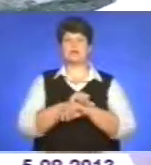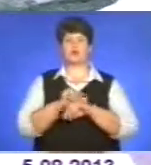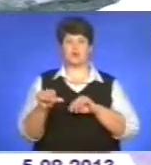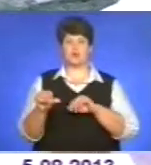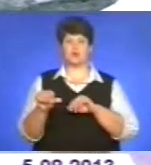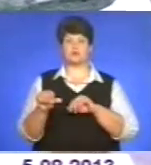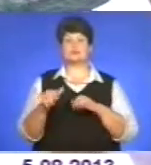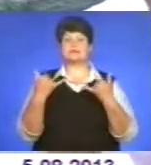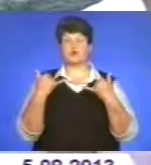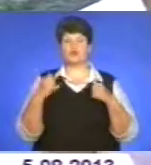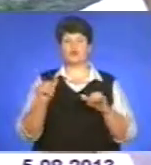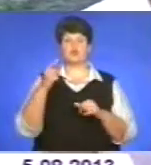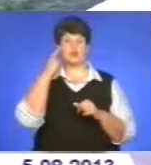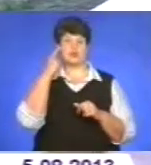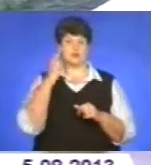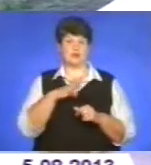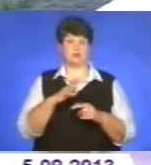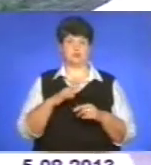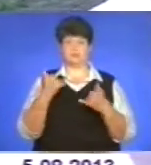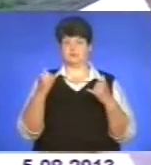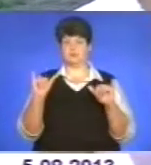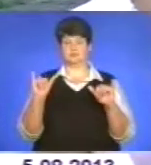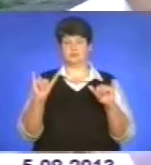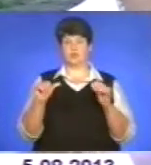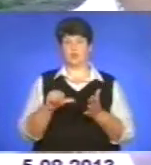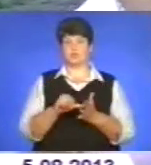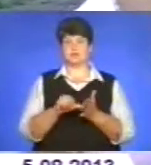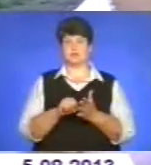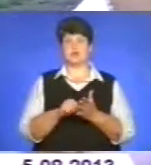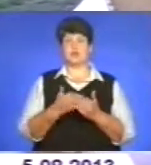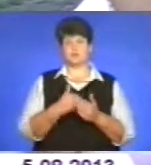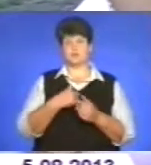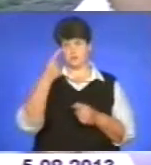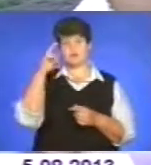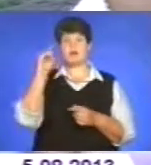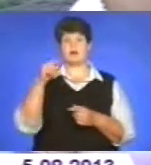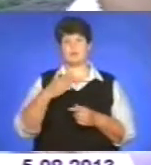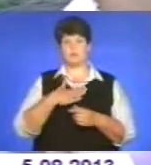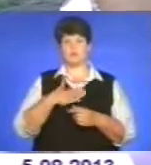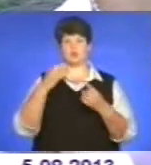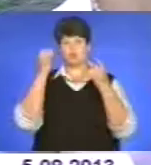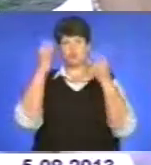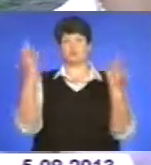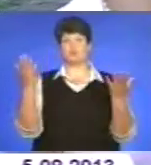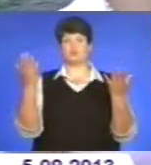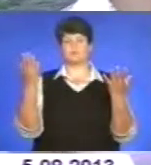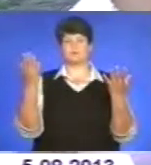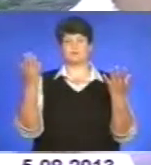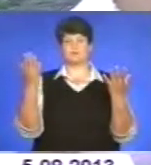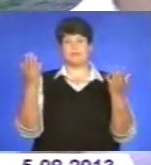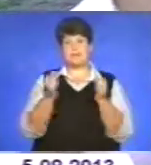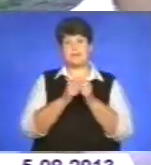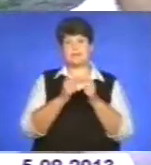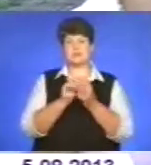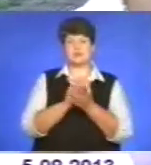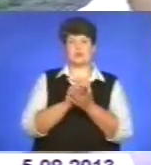здивувалися, що Китай був присутній, учасниця. Хочеться, щоб вони просто знали про нашу культуру і так ближче